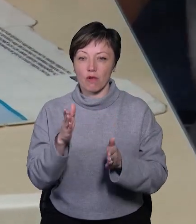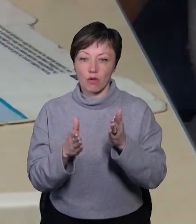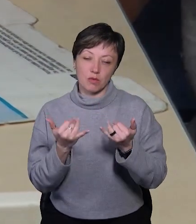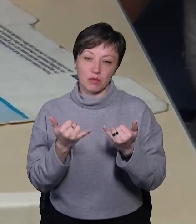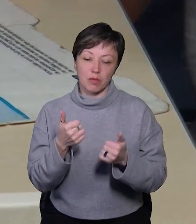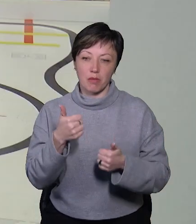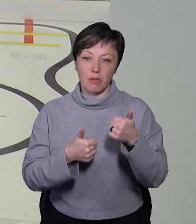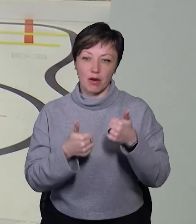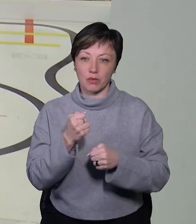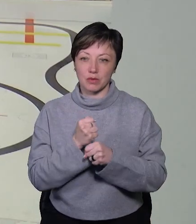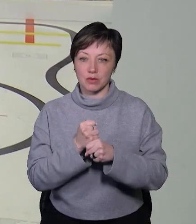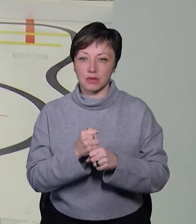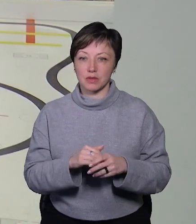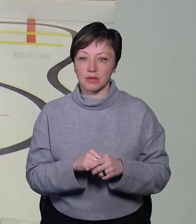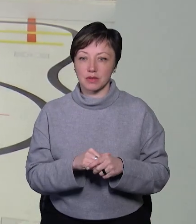влаштовують перегони.